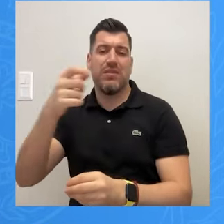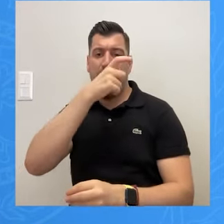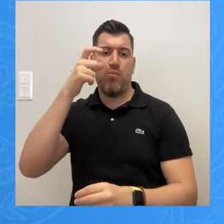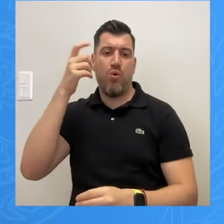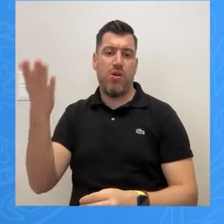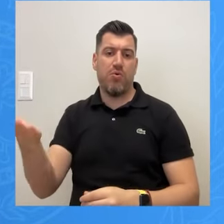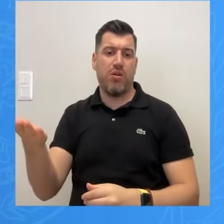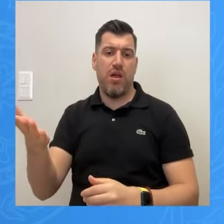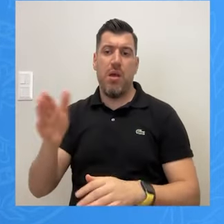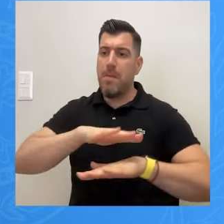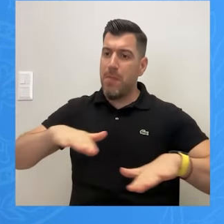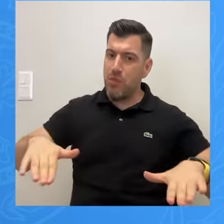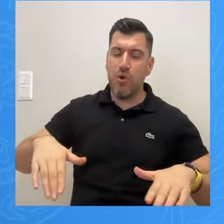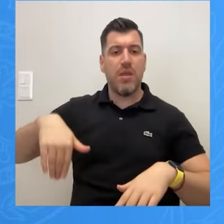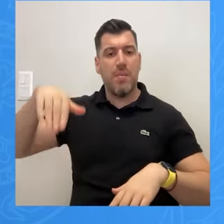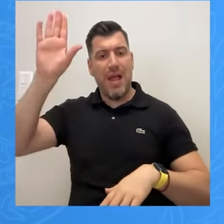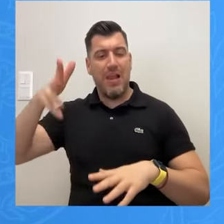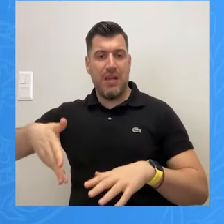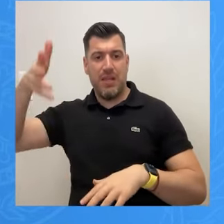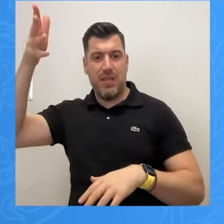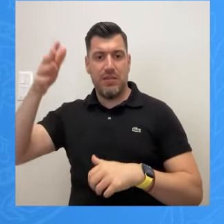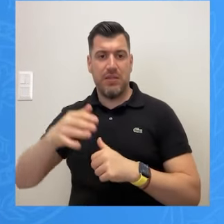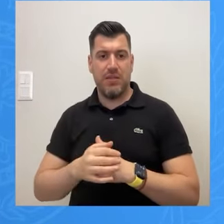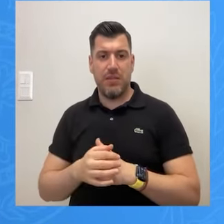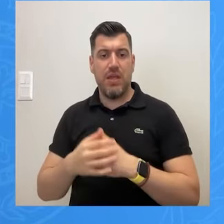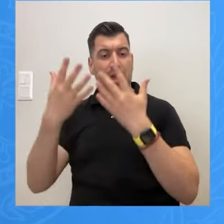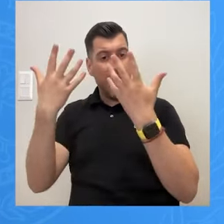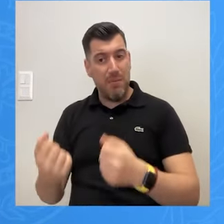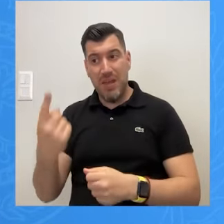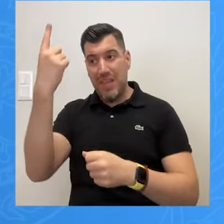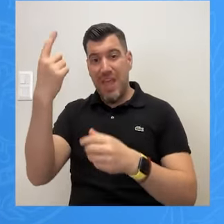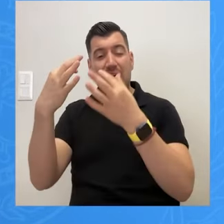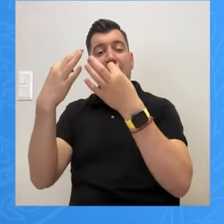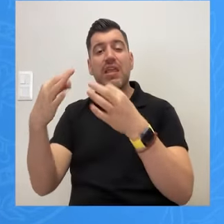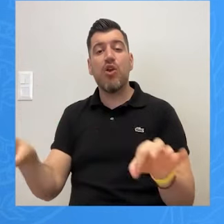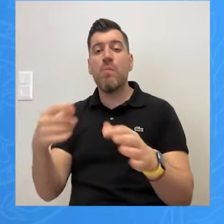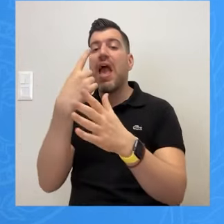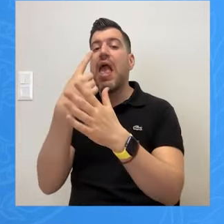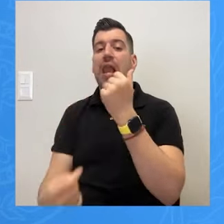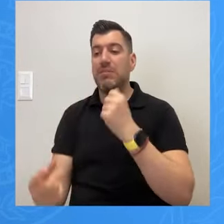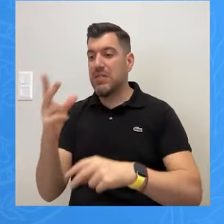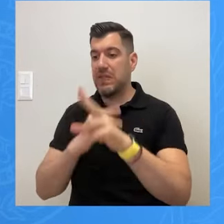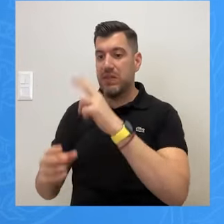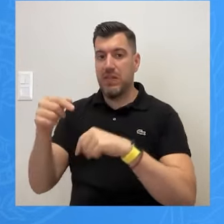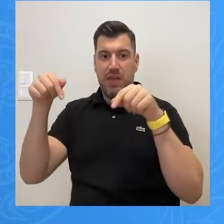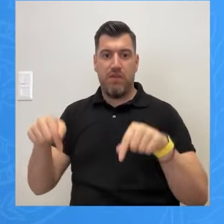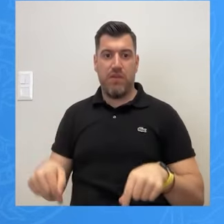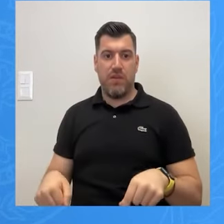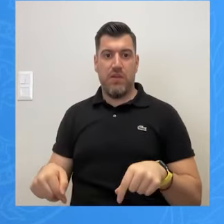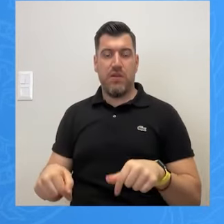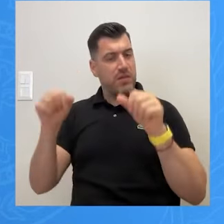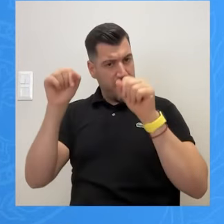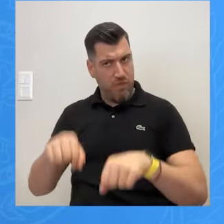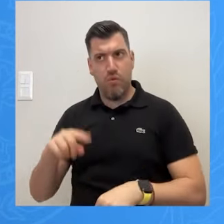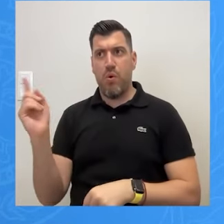παιδιών και των μεγαλύτερων ηλικιών υπάρχει ένα κενό στη συζήτησή μας θα έλεγα συμφωνούμε